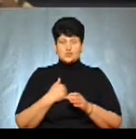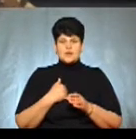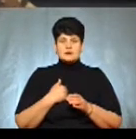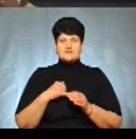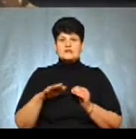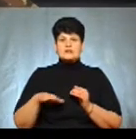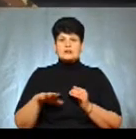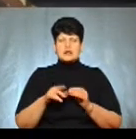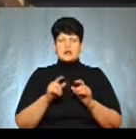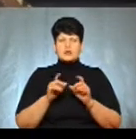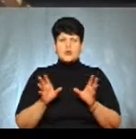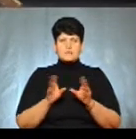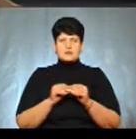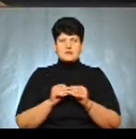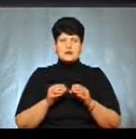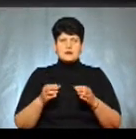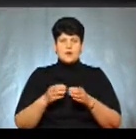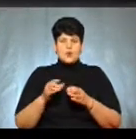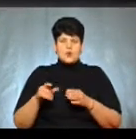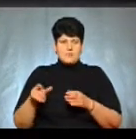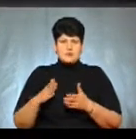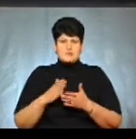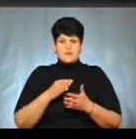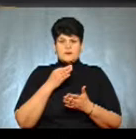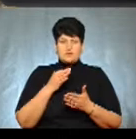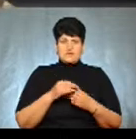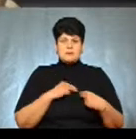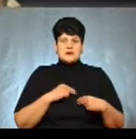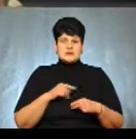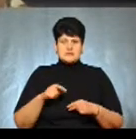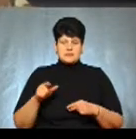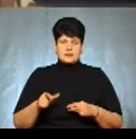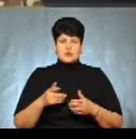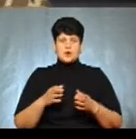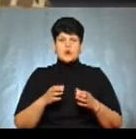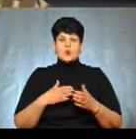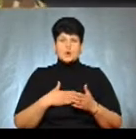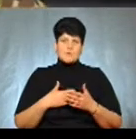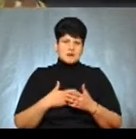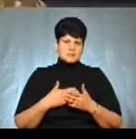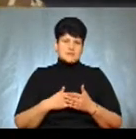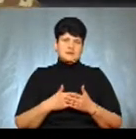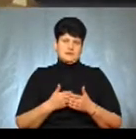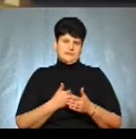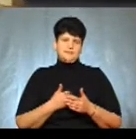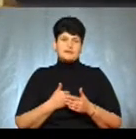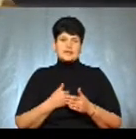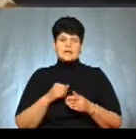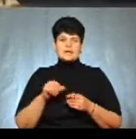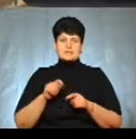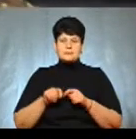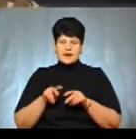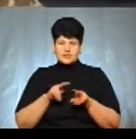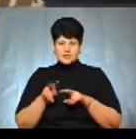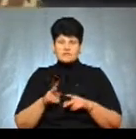в територіальних об'єднаних громадах, ми стараємося мати відповідальних працівників громадськими інспекторами, вони є нашими представниками на